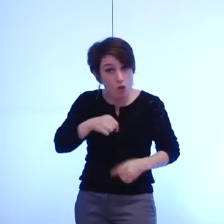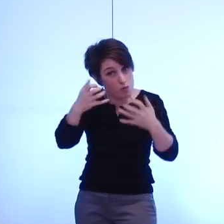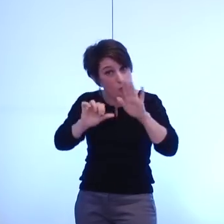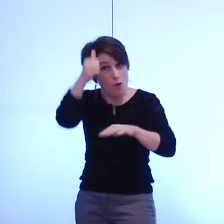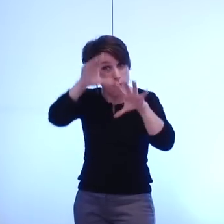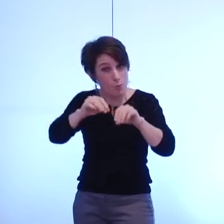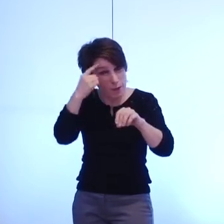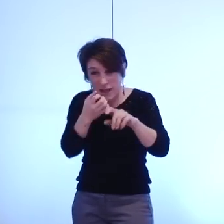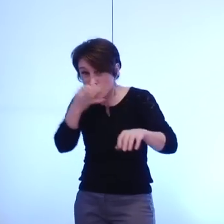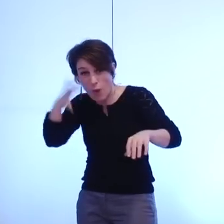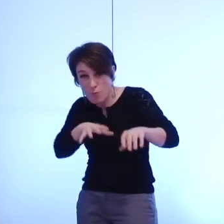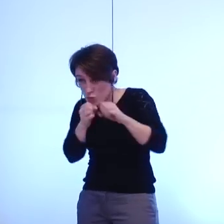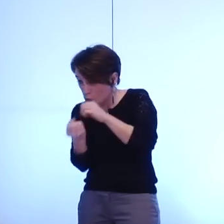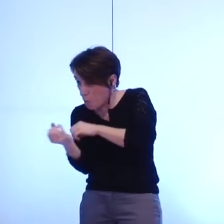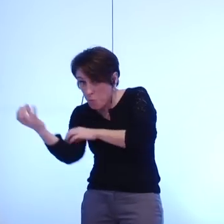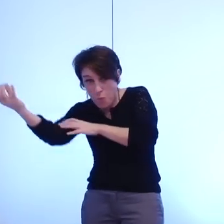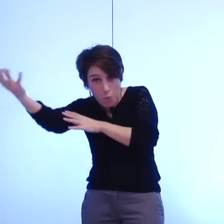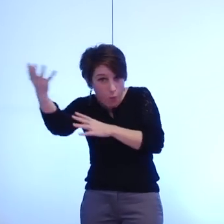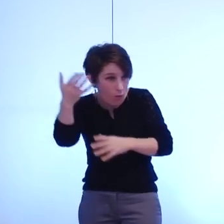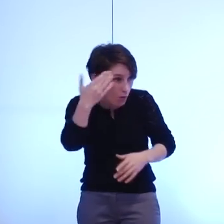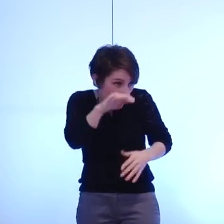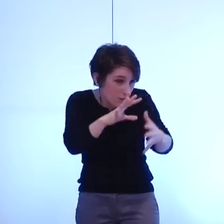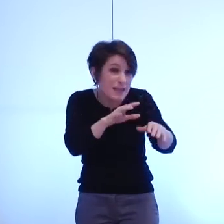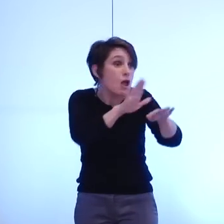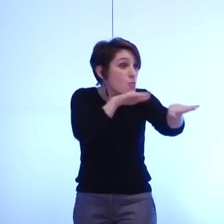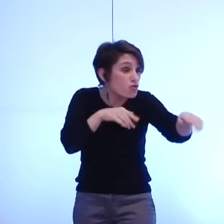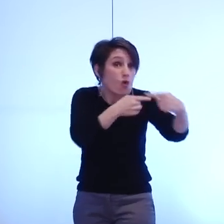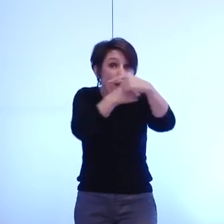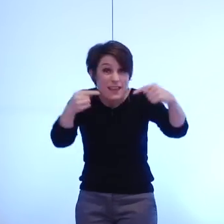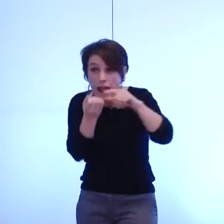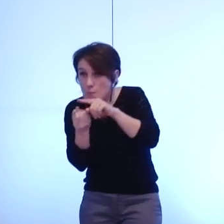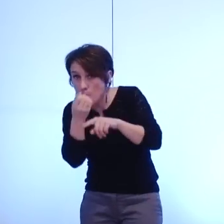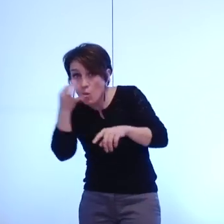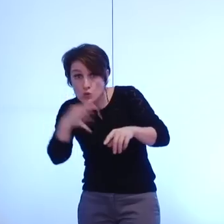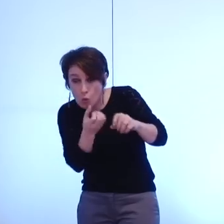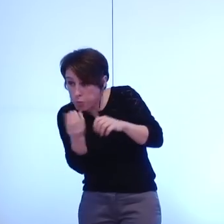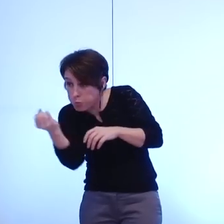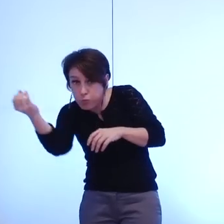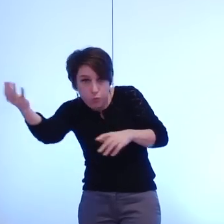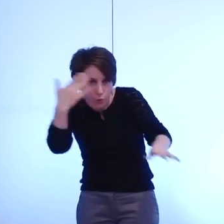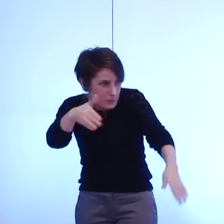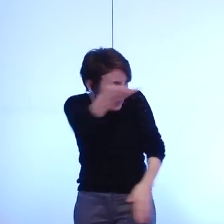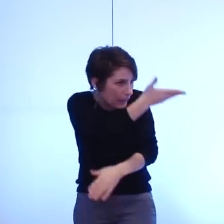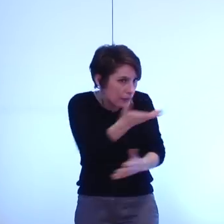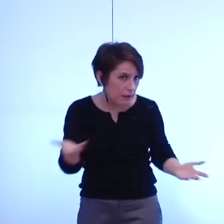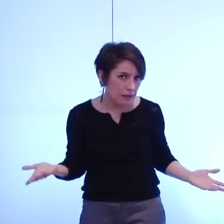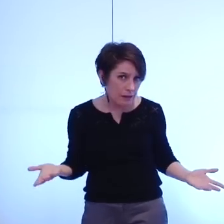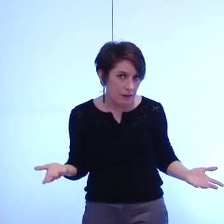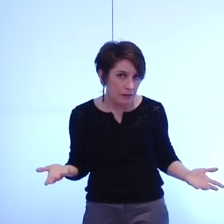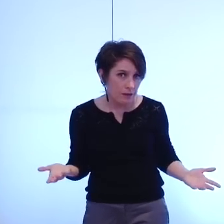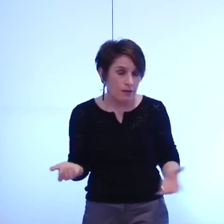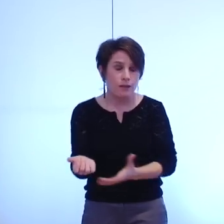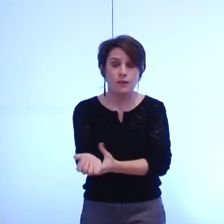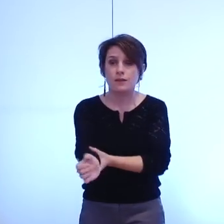avec que vous le vouliez ou non ? Bouchons égale pollution allez-vous continuer d'éteindre un à un